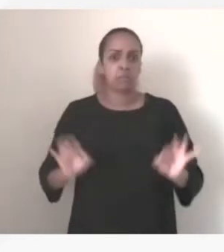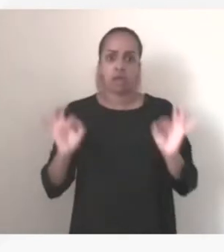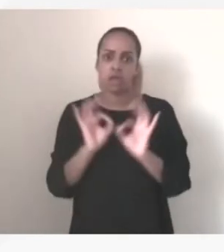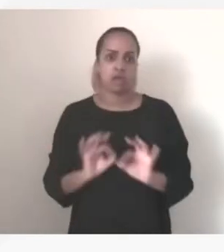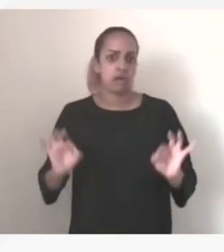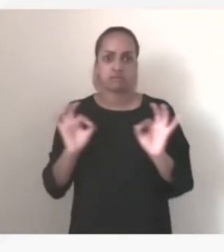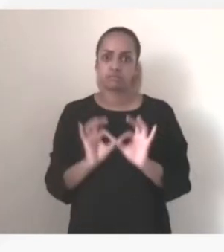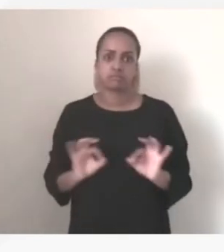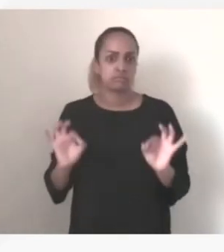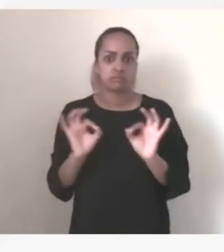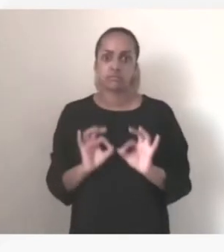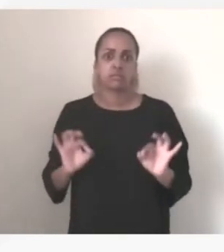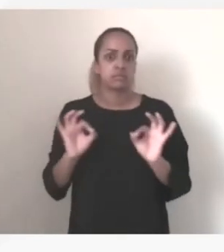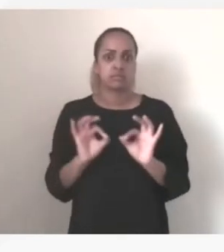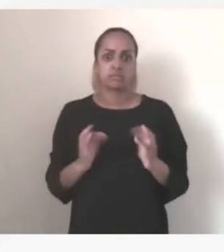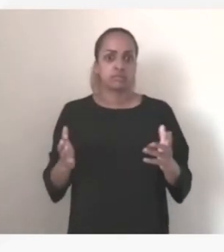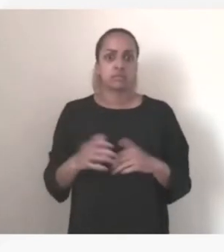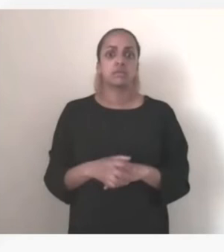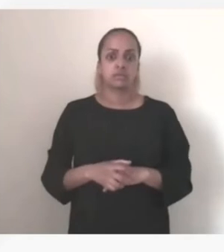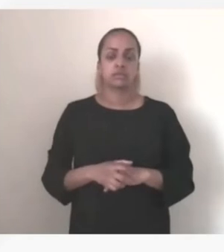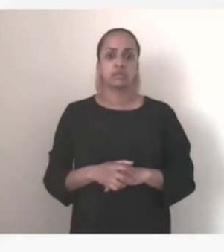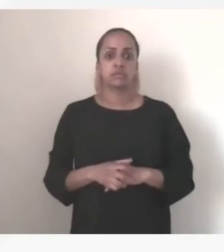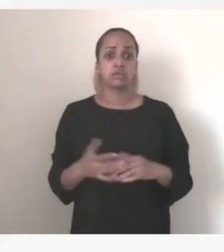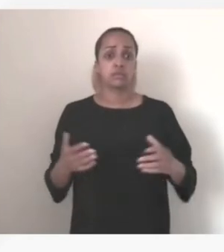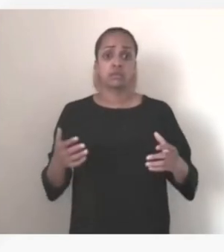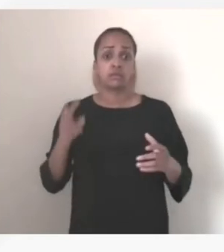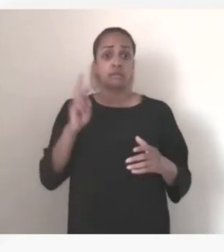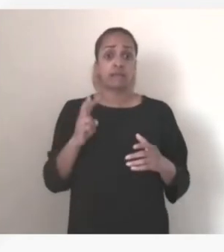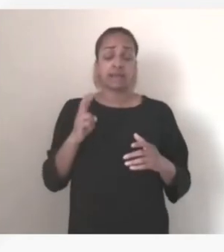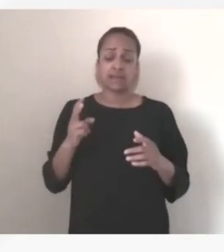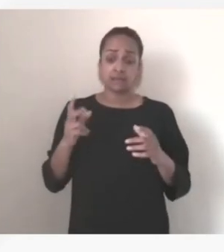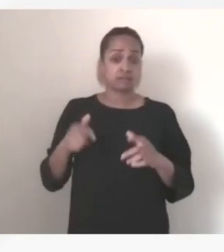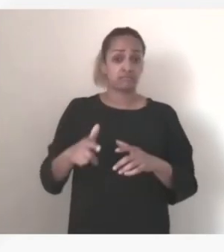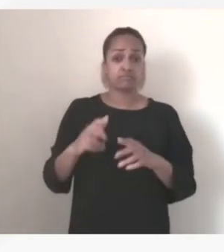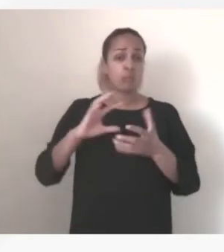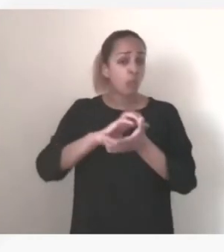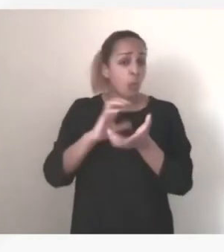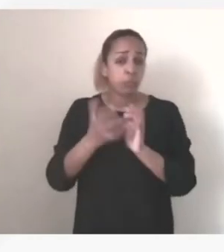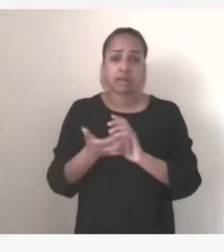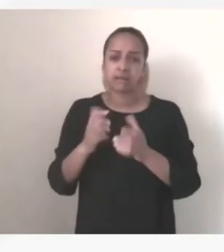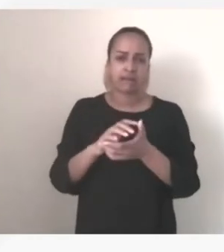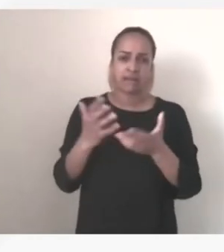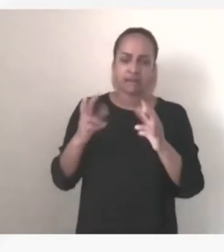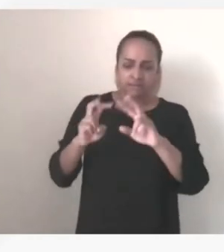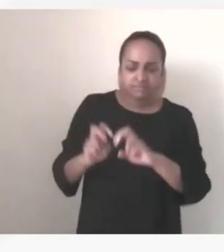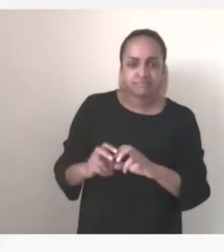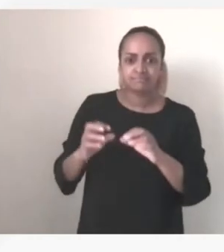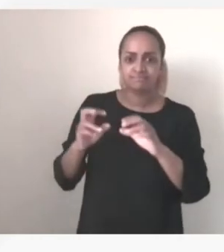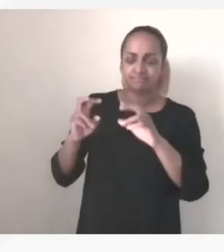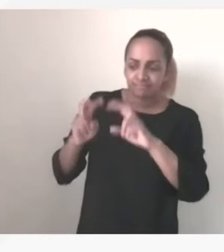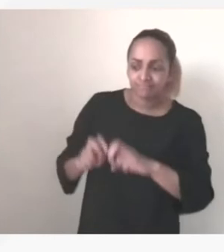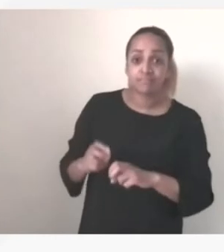d'attribution sont toujours compliqués à faire. Donc il n pas de nouvelles données